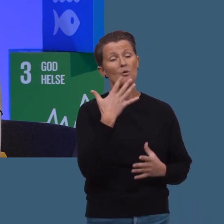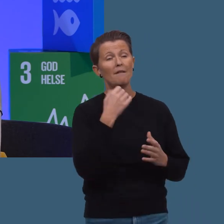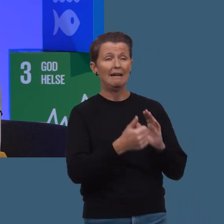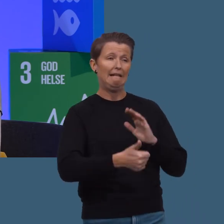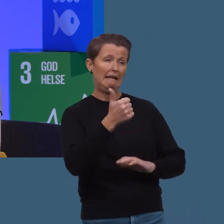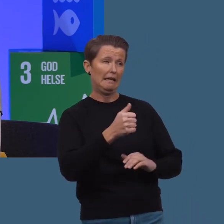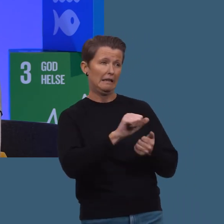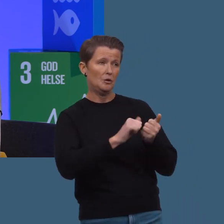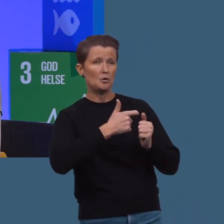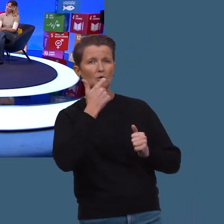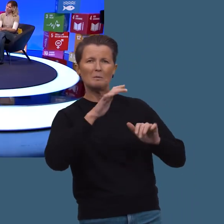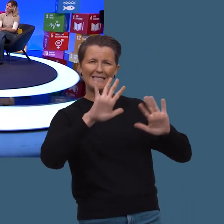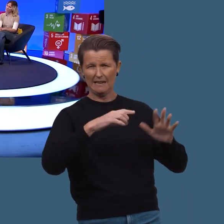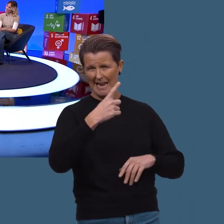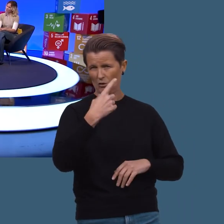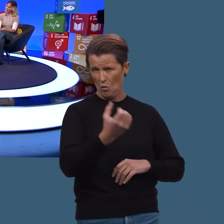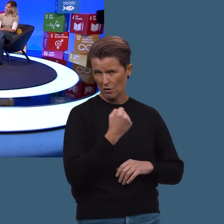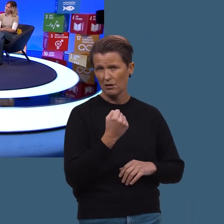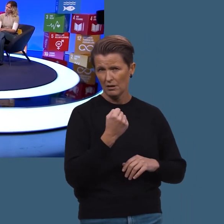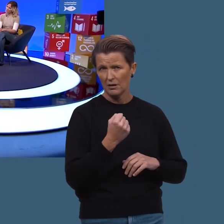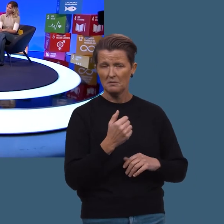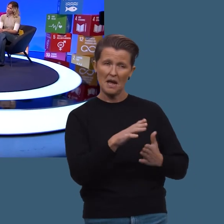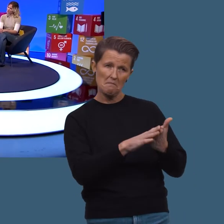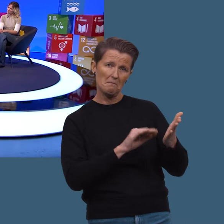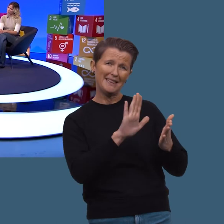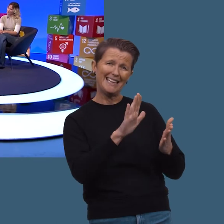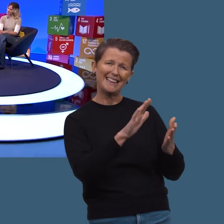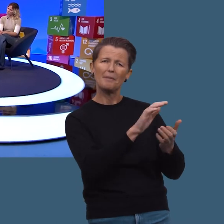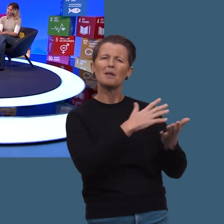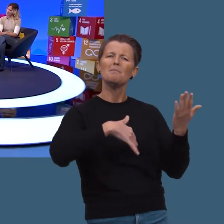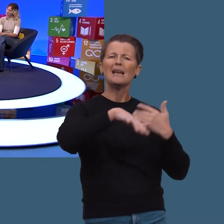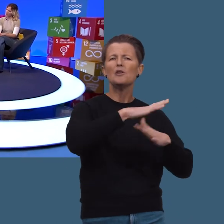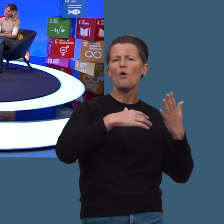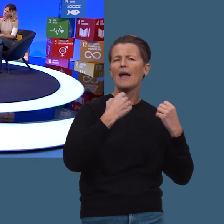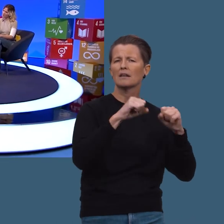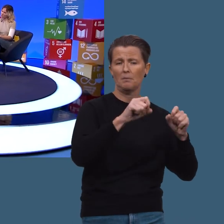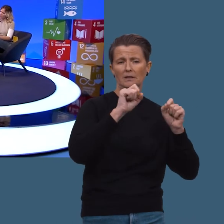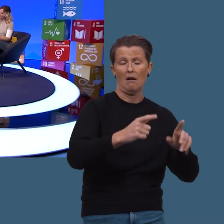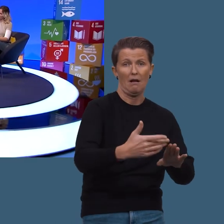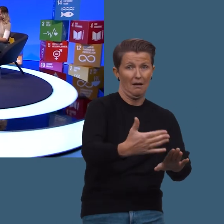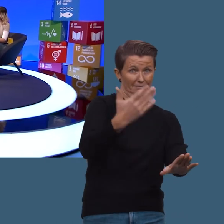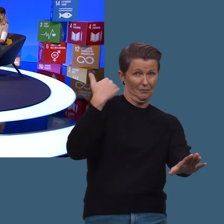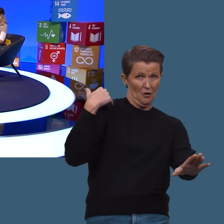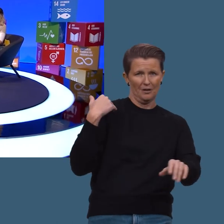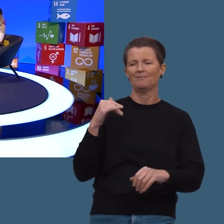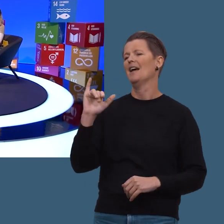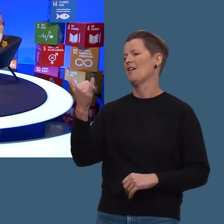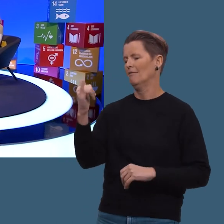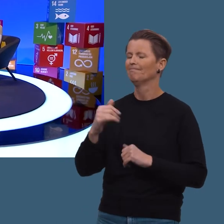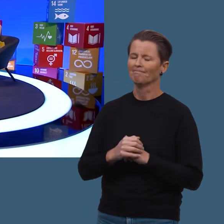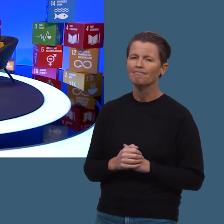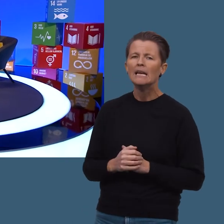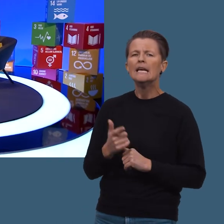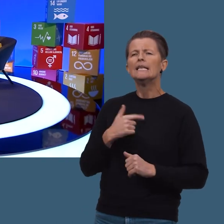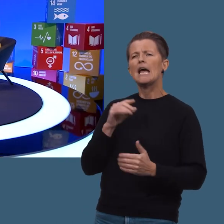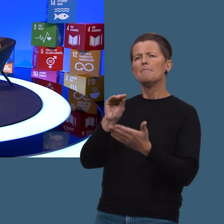leder i natur og ungdom i cirka et år. Men jeg går ut ifra at miljøengasjementet ditt startet lenge før det. Ja,